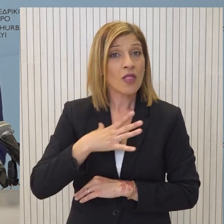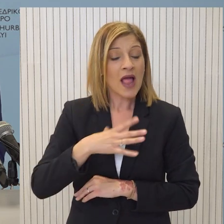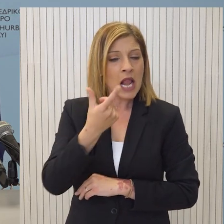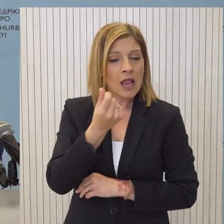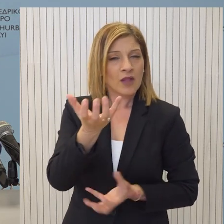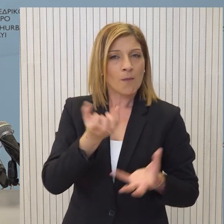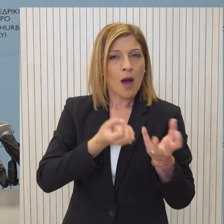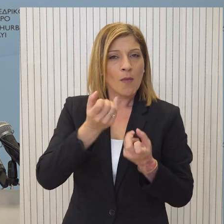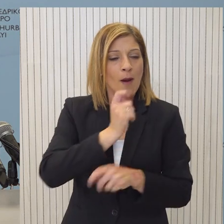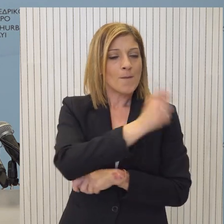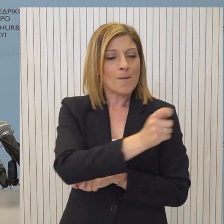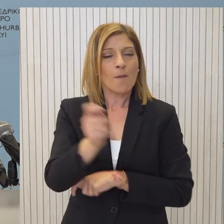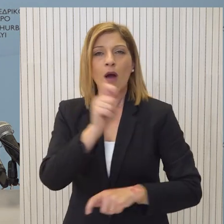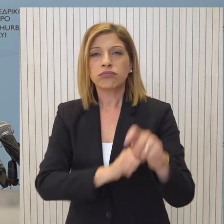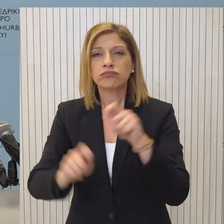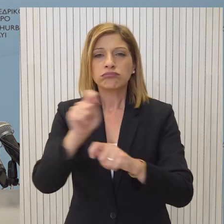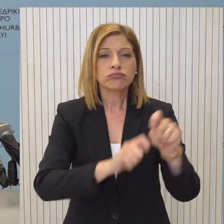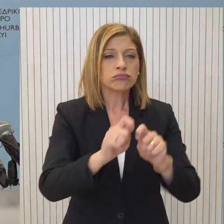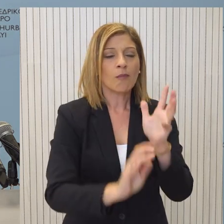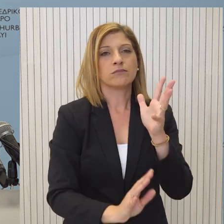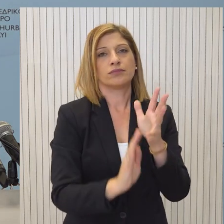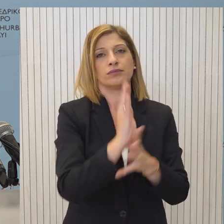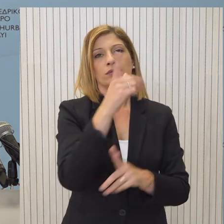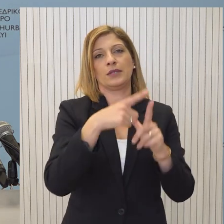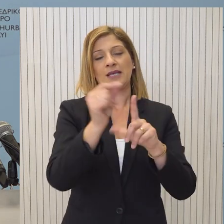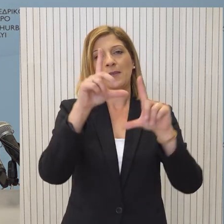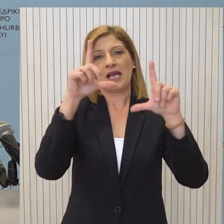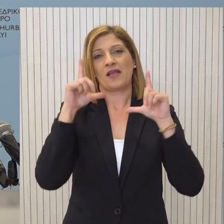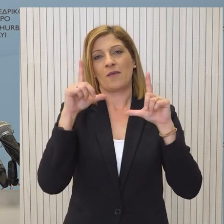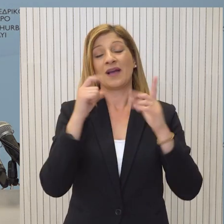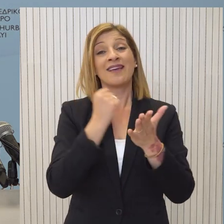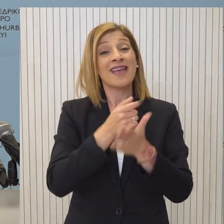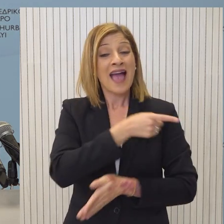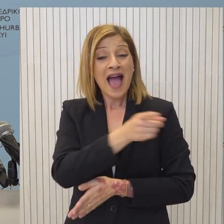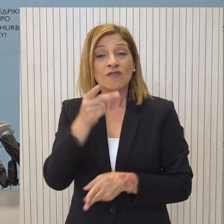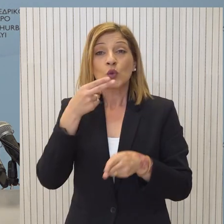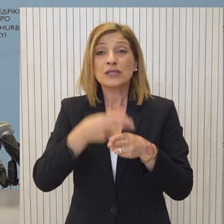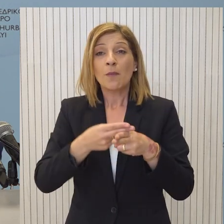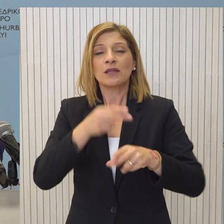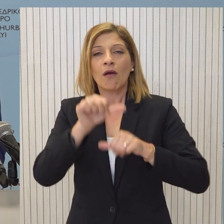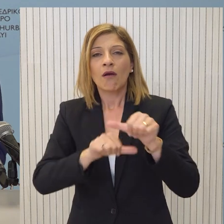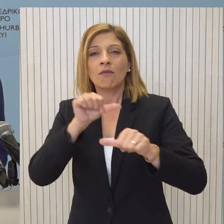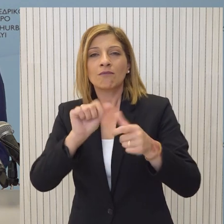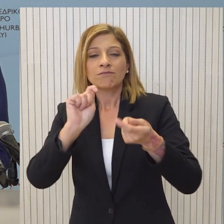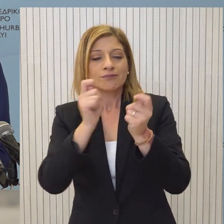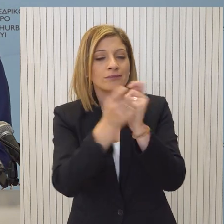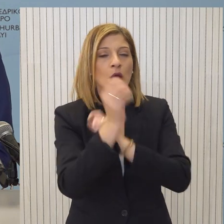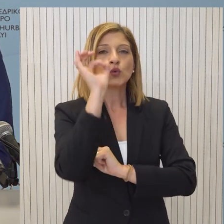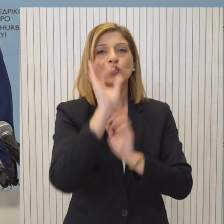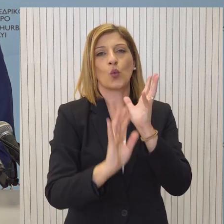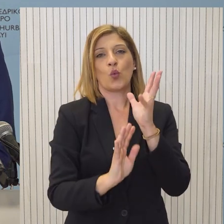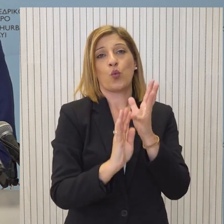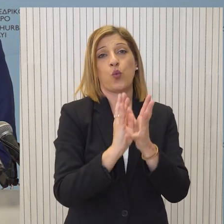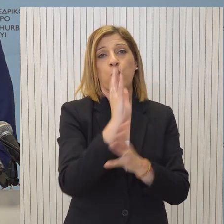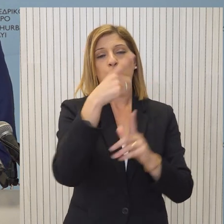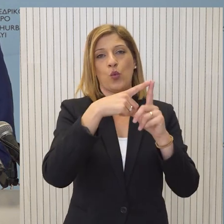κοντιλίων, αλλά ίσως πολύ περισσότερο για να μπορέσουν να ελεοποιηθούν αυτές οι πολύ σημαντικές μεταρρυθμίσεις που στοχεύουν στον εξυγχρονισμό